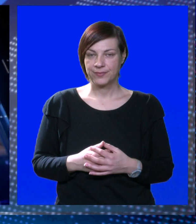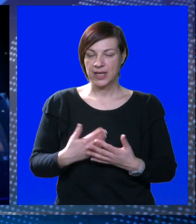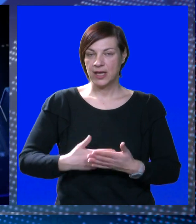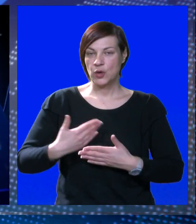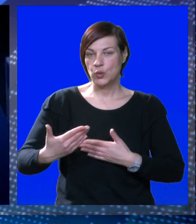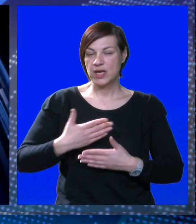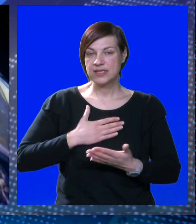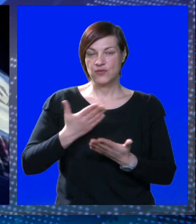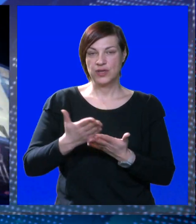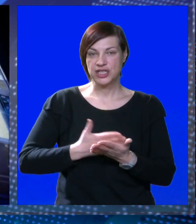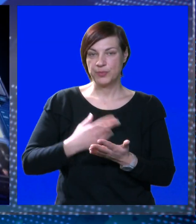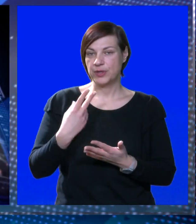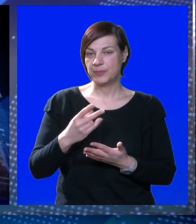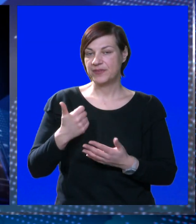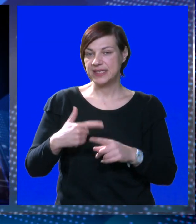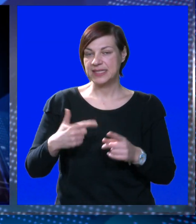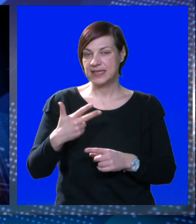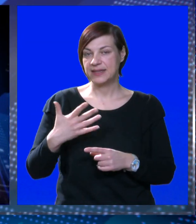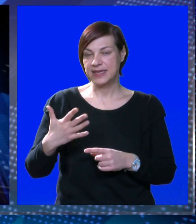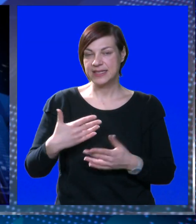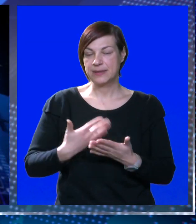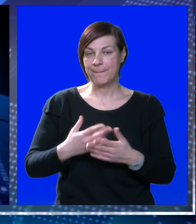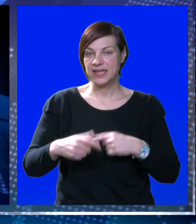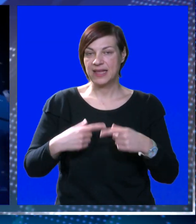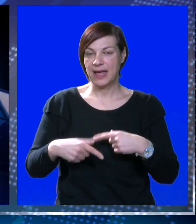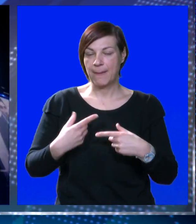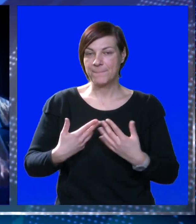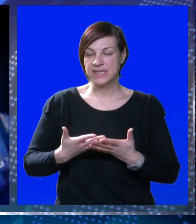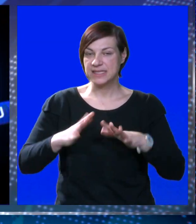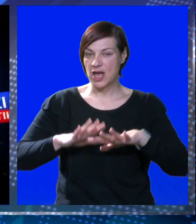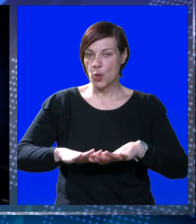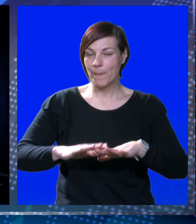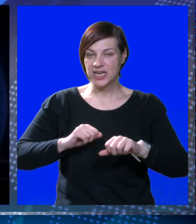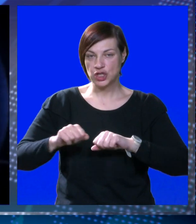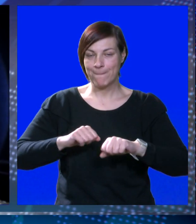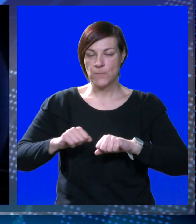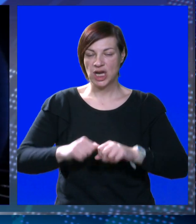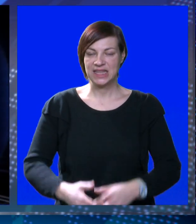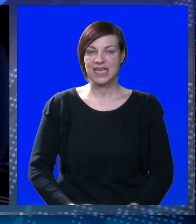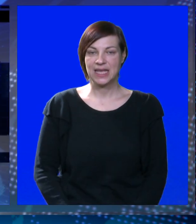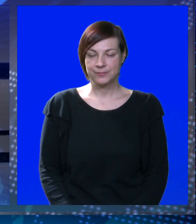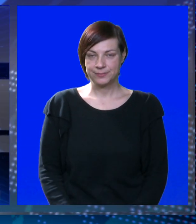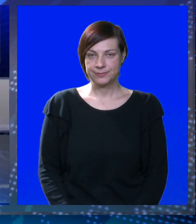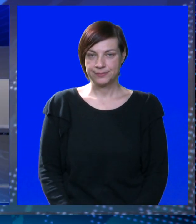U nastavku našeg programa od 21.35 slijedi emisija U mreži politike.